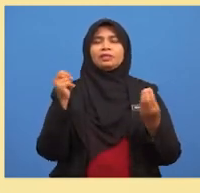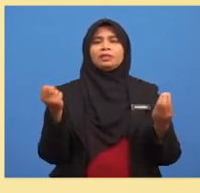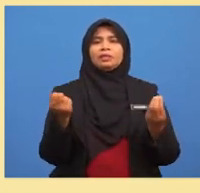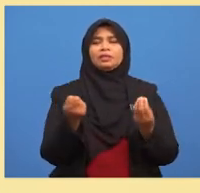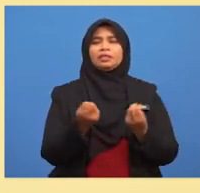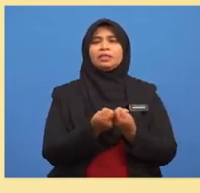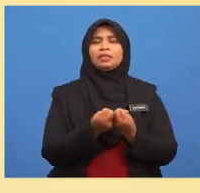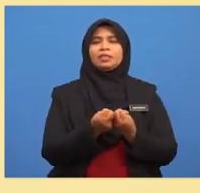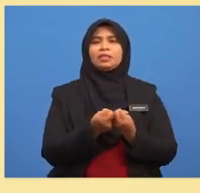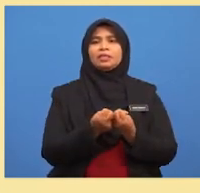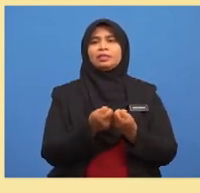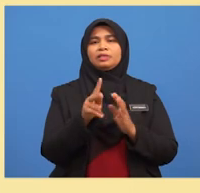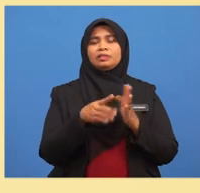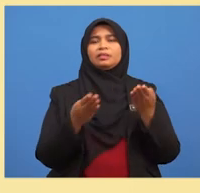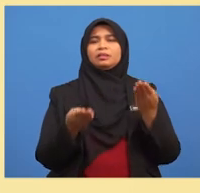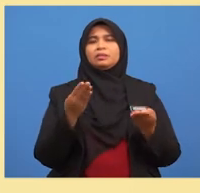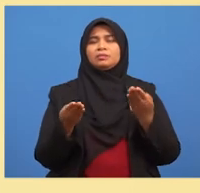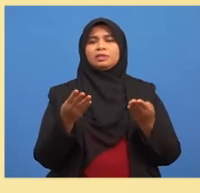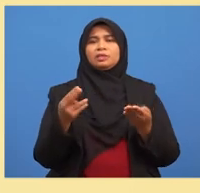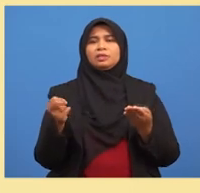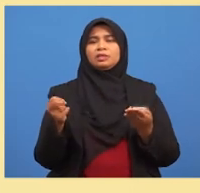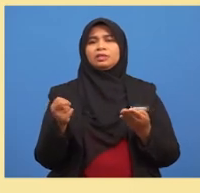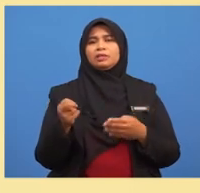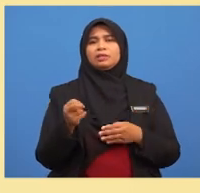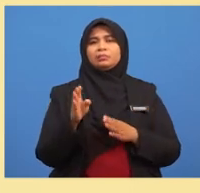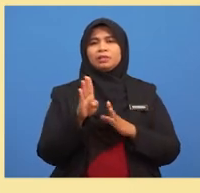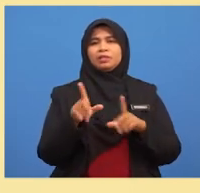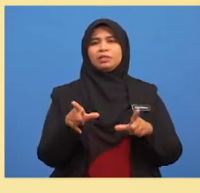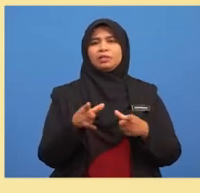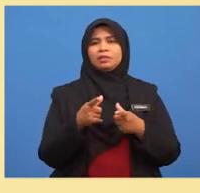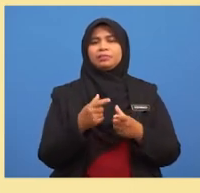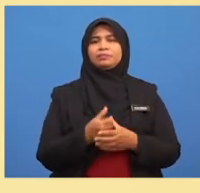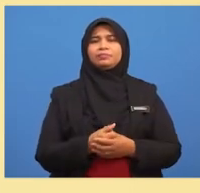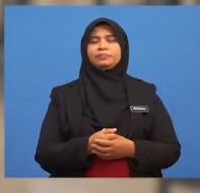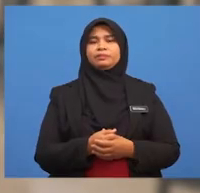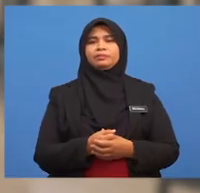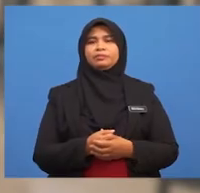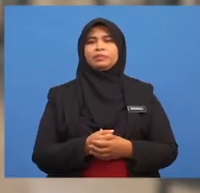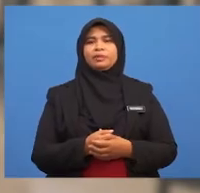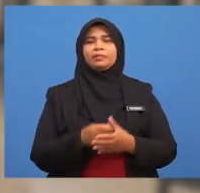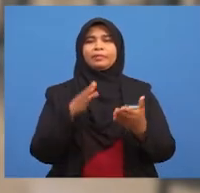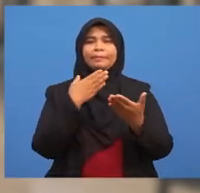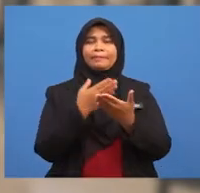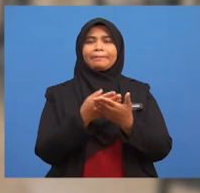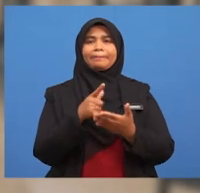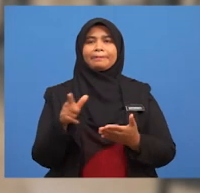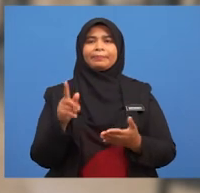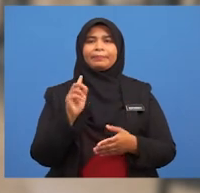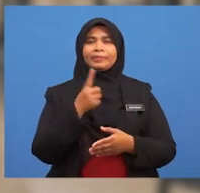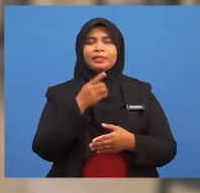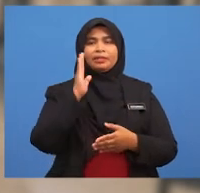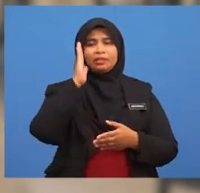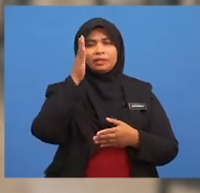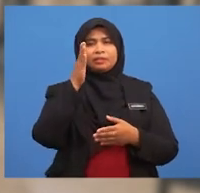peristiwa adalah Dalam julat sifar hingga 1 Baiklah, kita akan